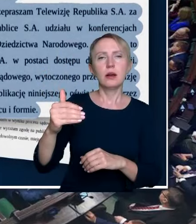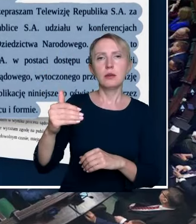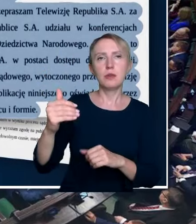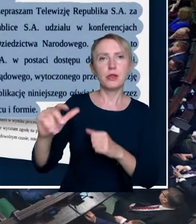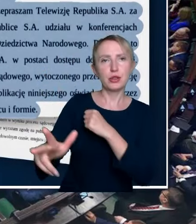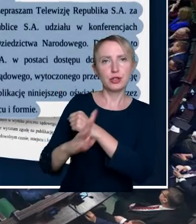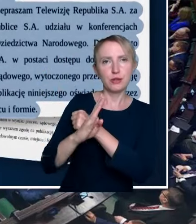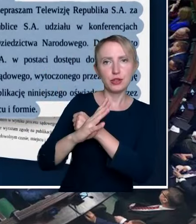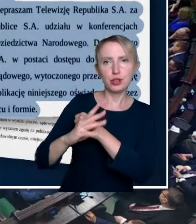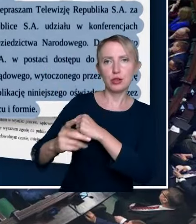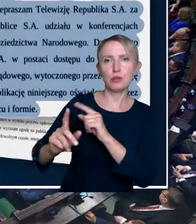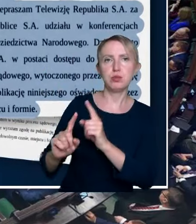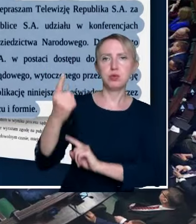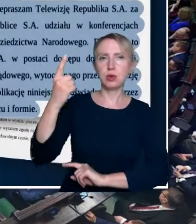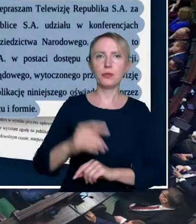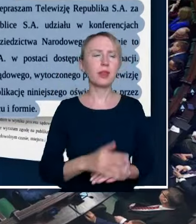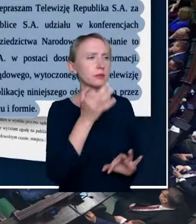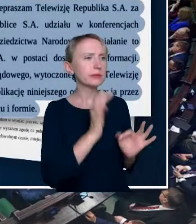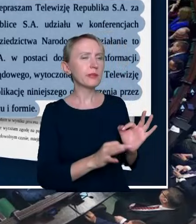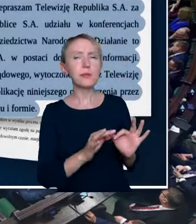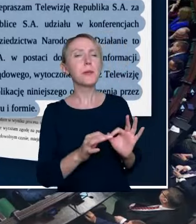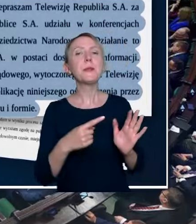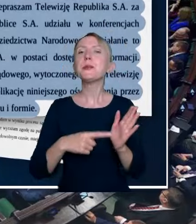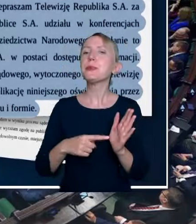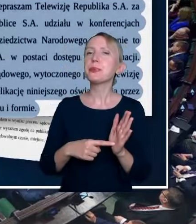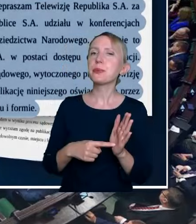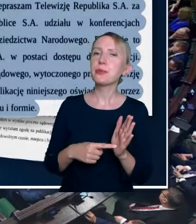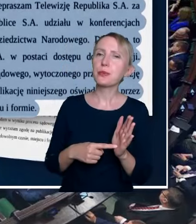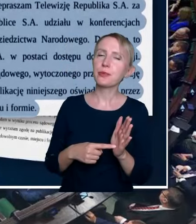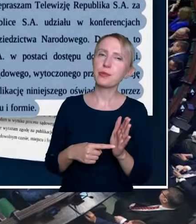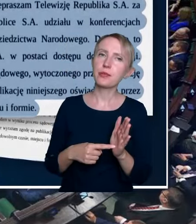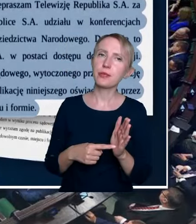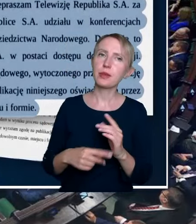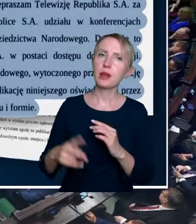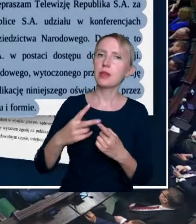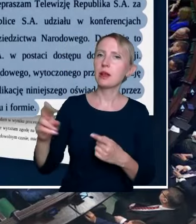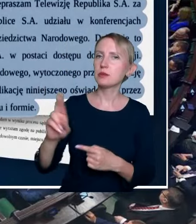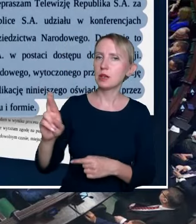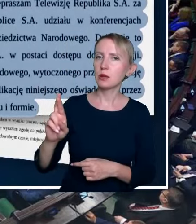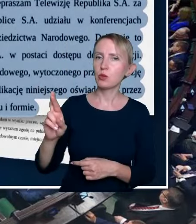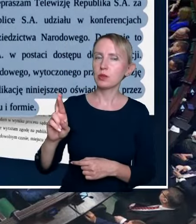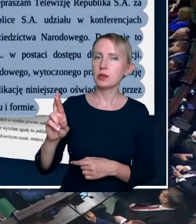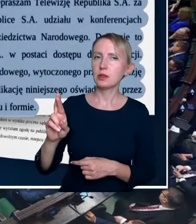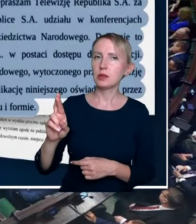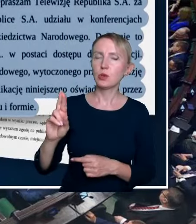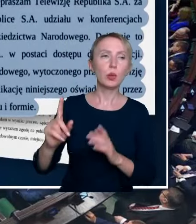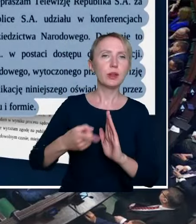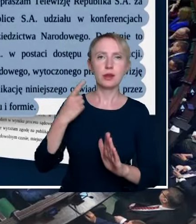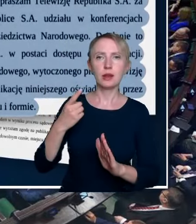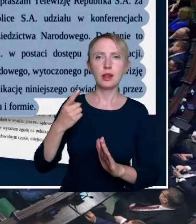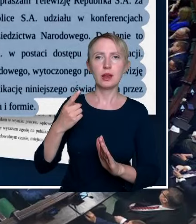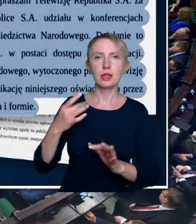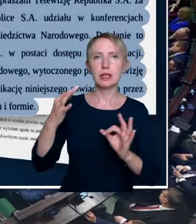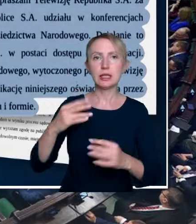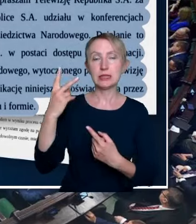to, panie Boże, konkretnie my chcieliśmy... To się sprowadza, panie redaktorze, do tego, że Telewizja Republika jest jedyną obecnie